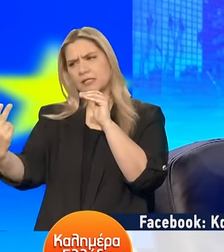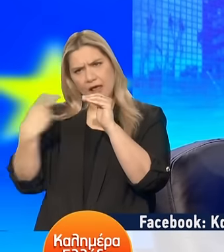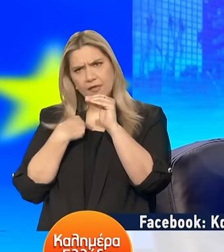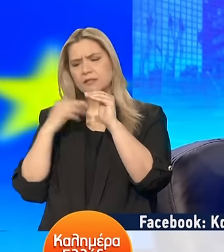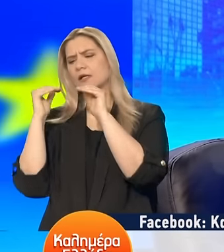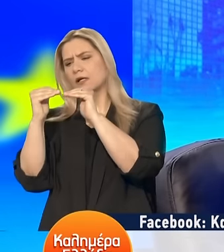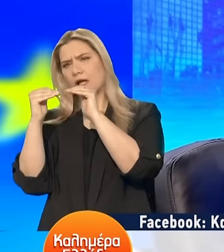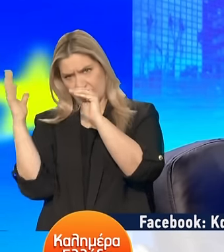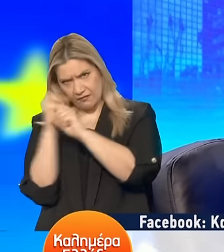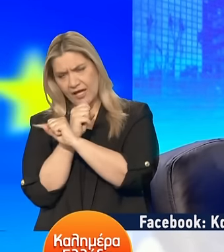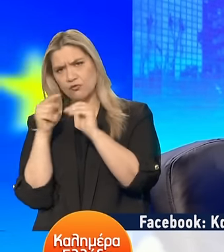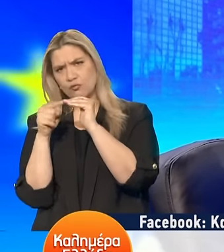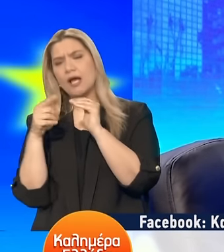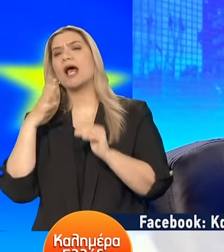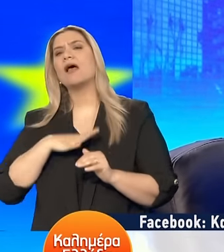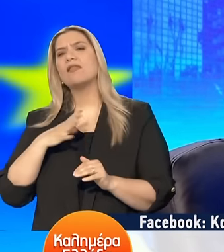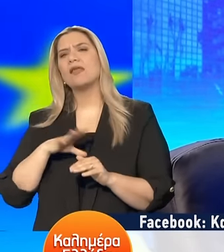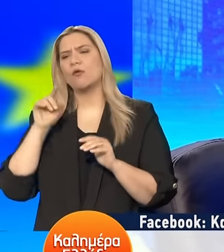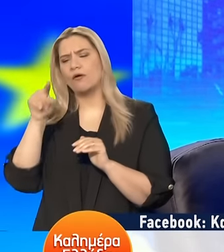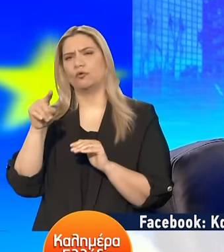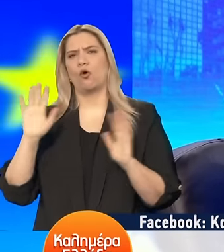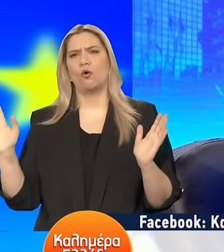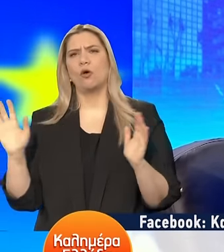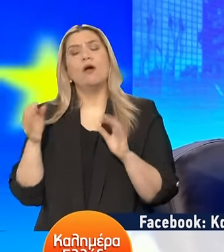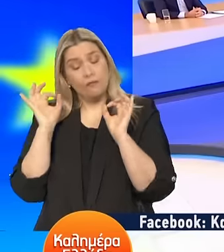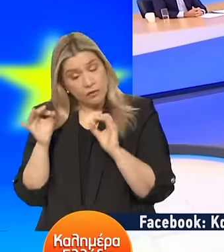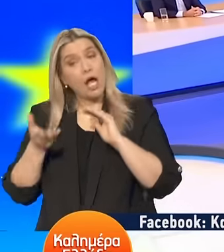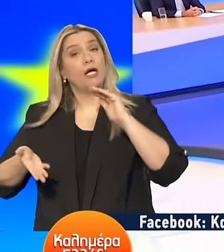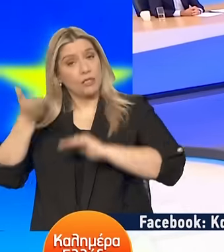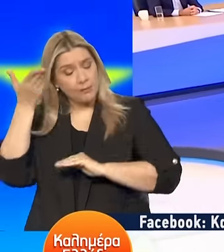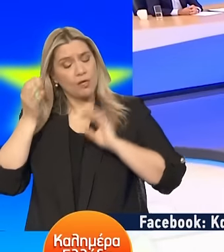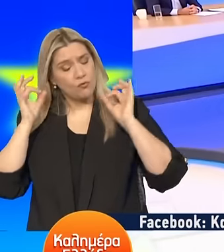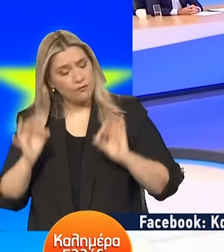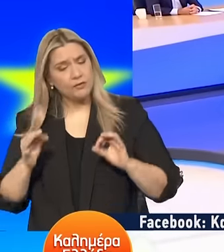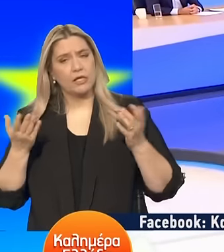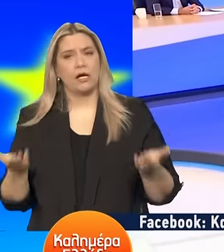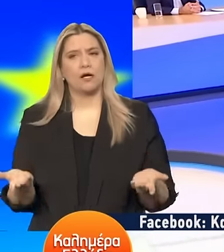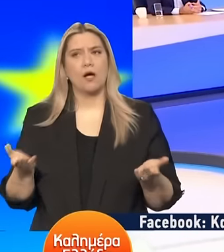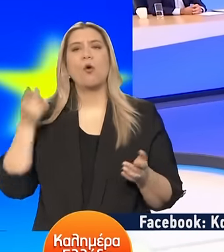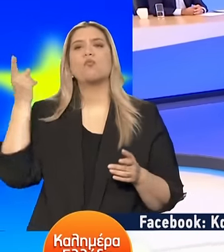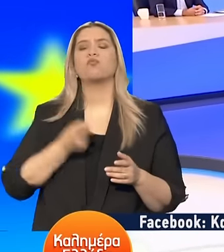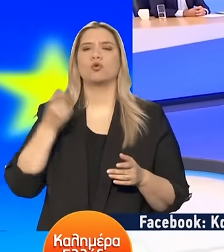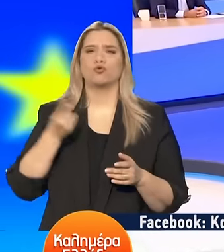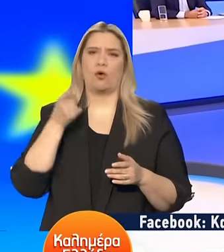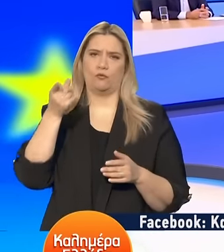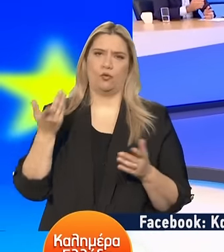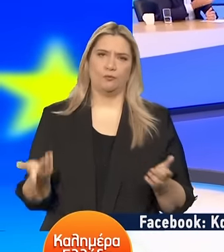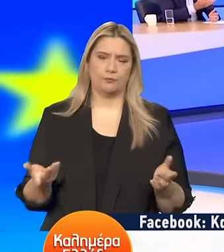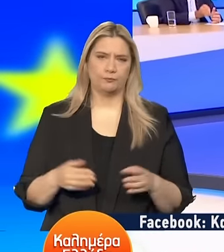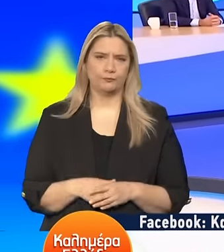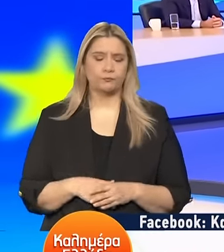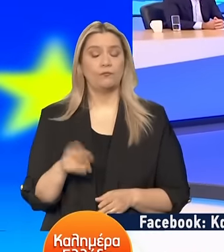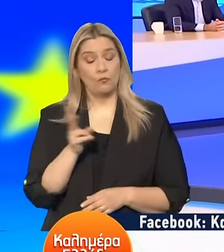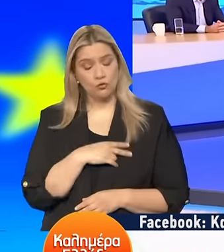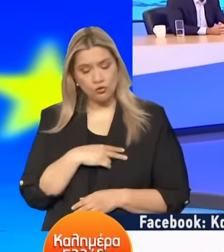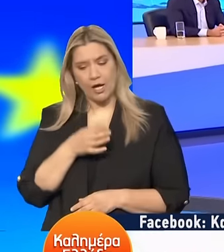έχουμε βάλει Έχουμε πει ότι θέλουμε να προσεγγίσουμε Και γιατί όχι να ξεπεράσουμε το ποσοστό αυτό Από εκεί και πέρα έχετε δίκιο